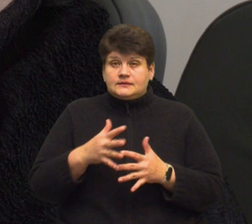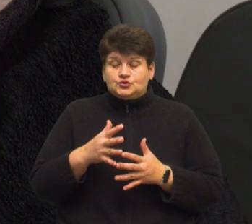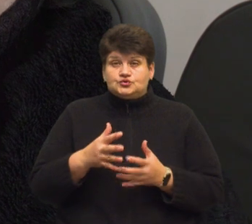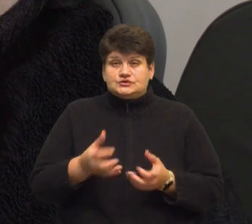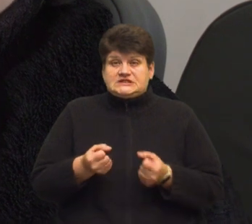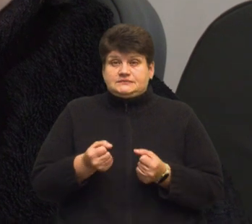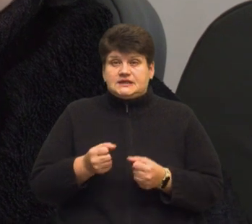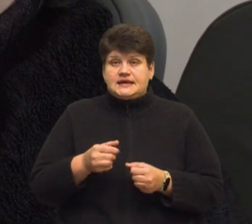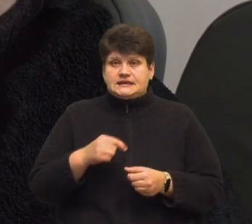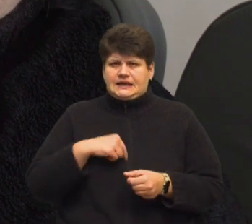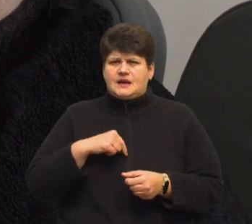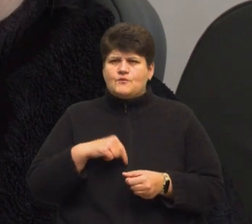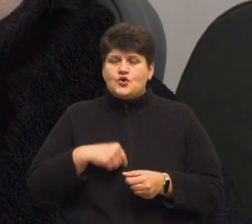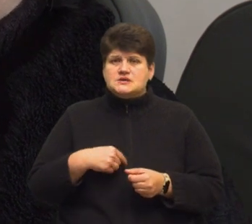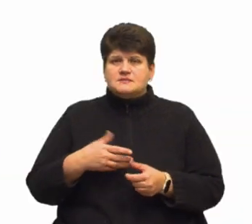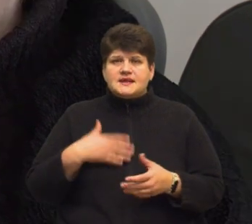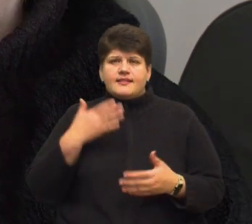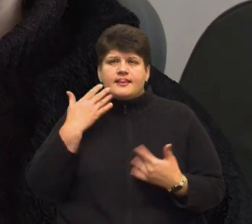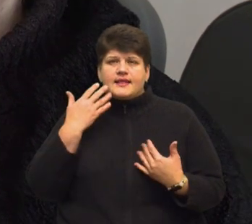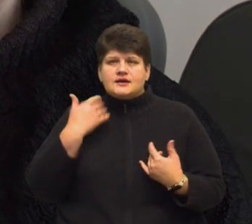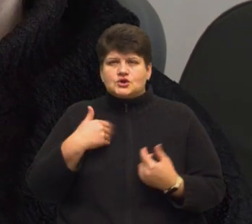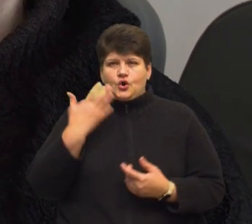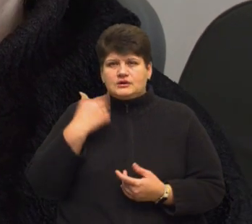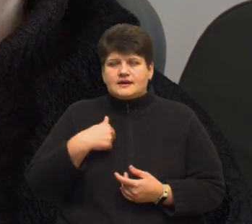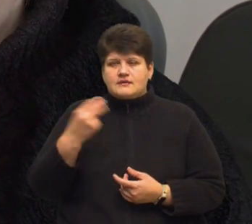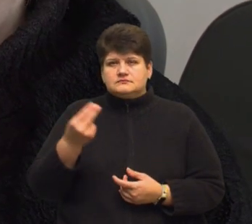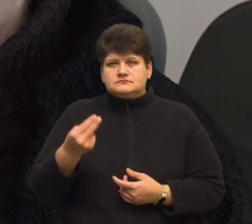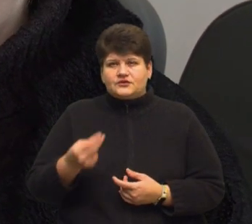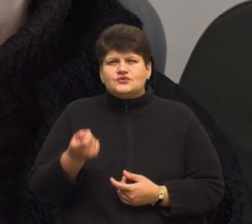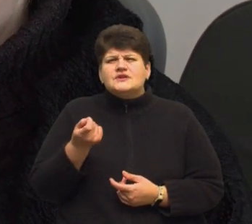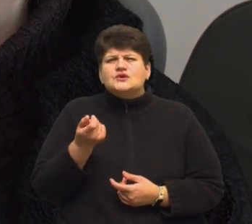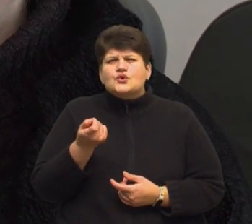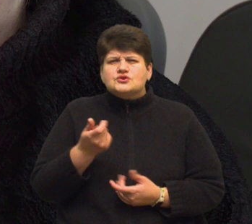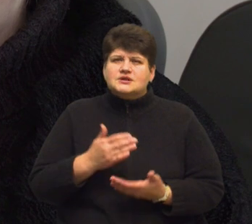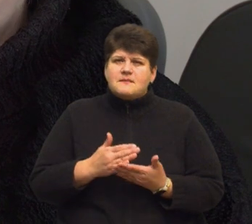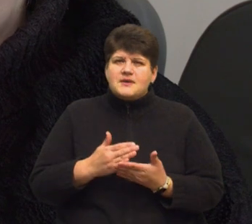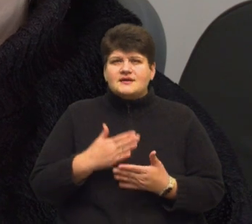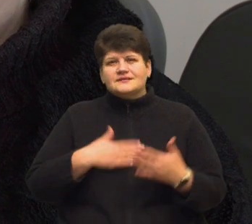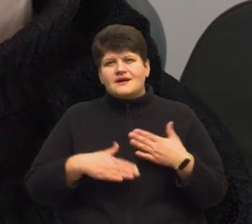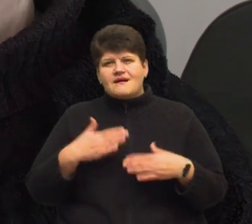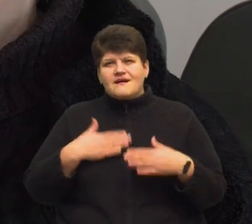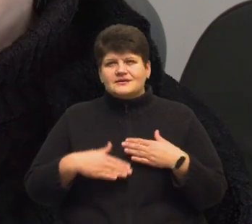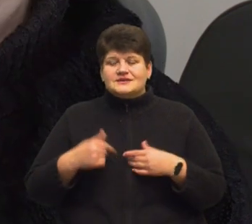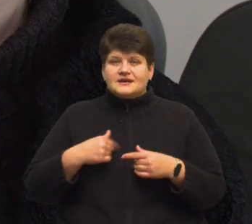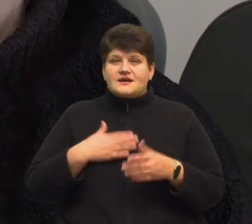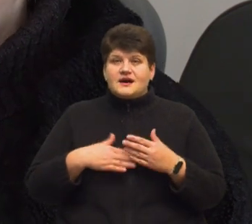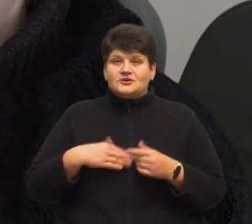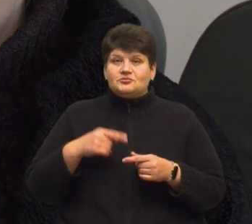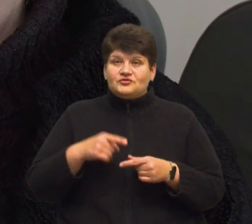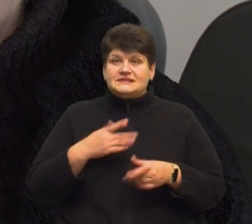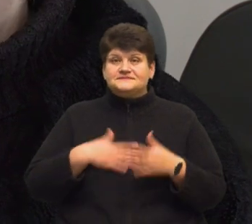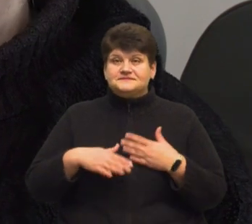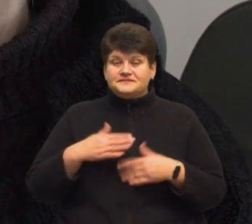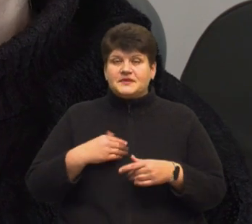емоцій. І мені стає легше, коли їх малюю. І якщо вони хоч трошечка мають якоїсь радості, то я рада, бо вони раді. І